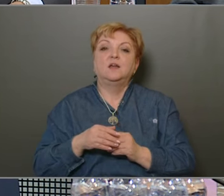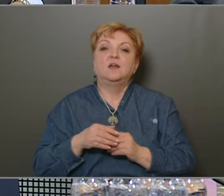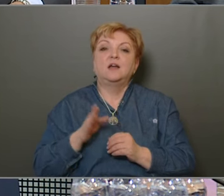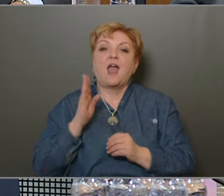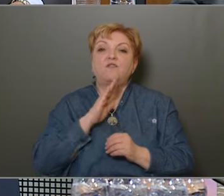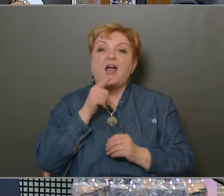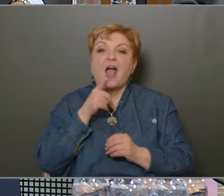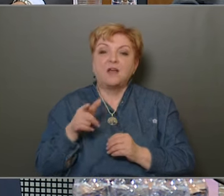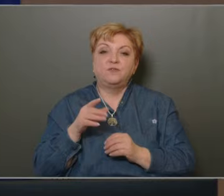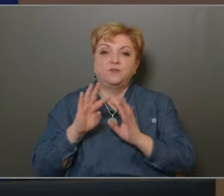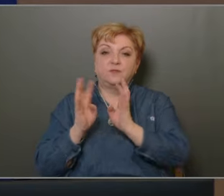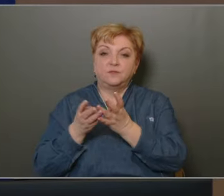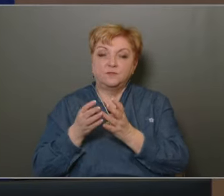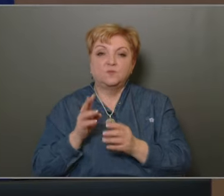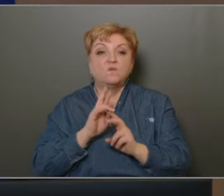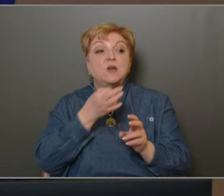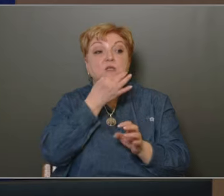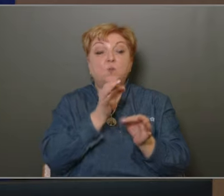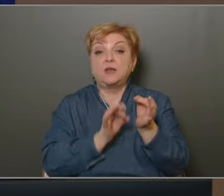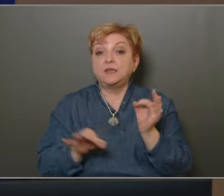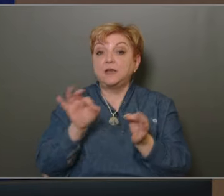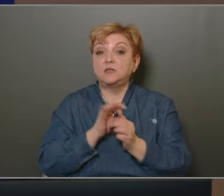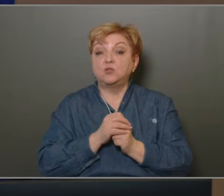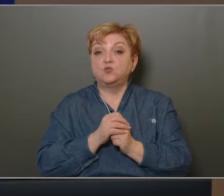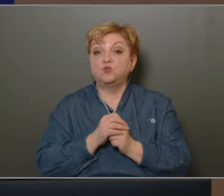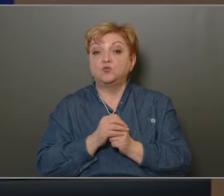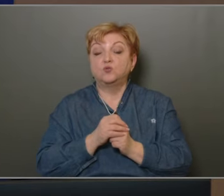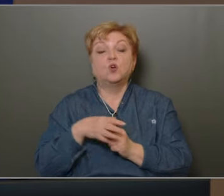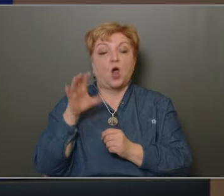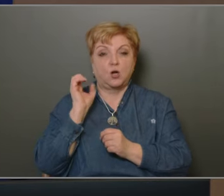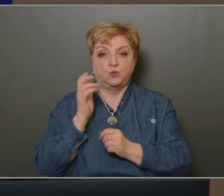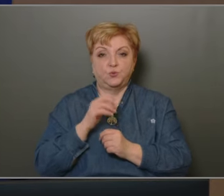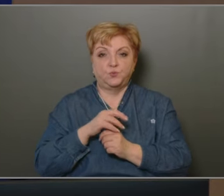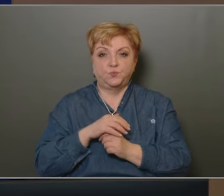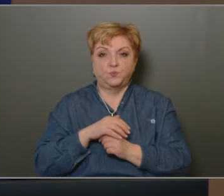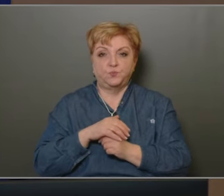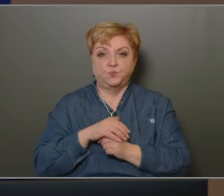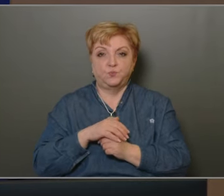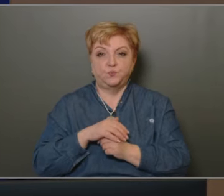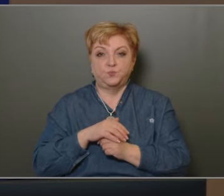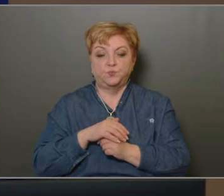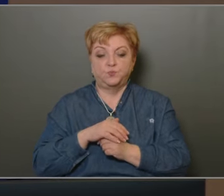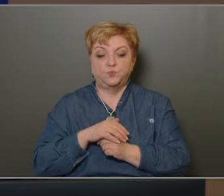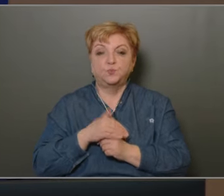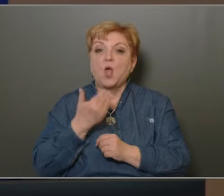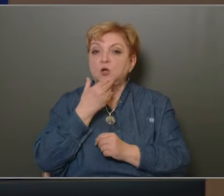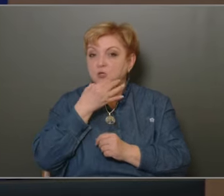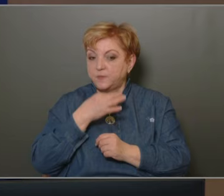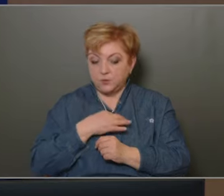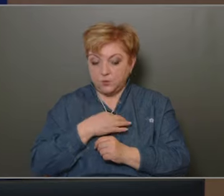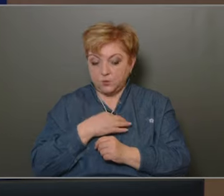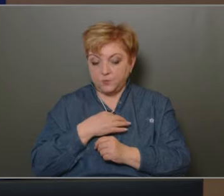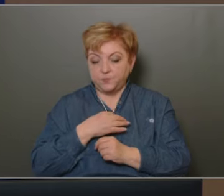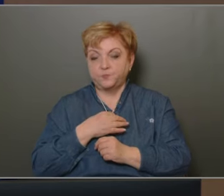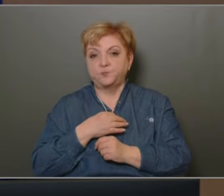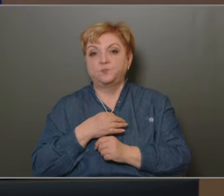főigazgatóját. Van-e szóbeli kiegésztítés? Kérdezem. Van. Hallgatjuk Pukner alpolgármester úr. Köszönöm a szót